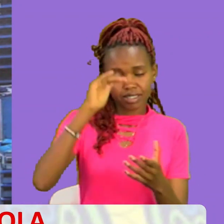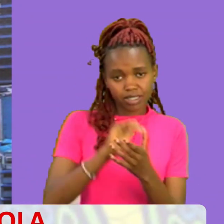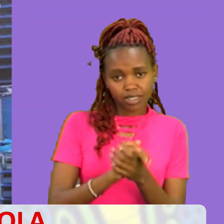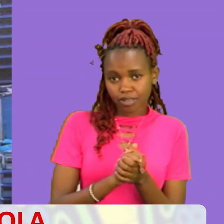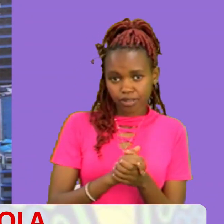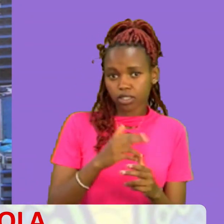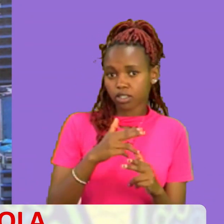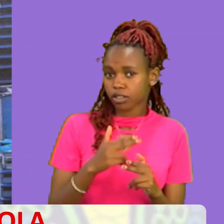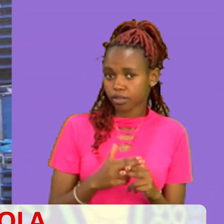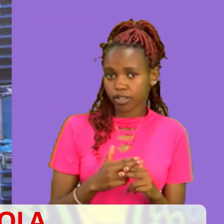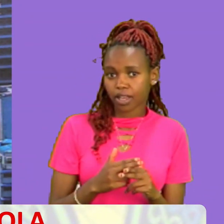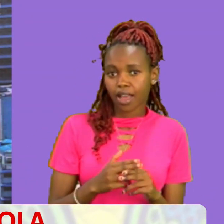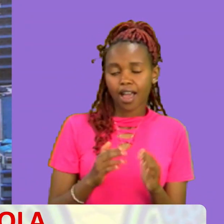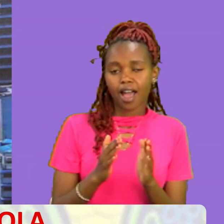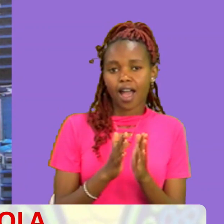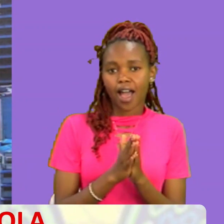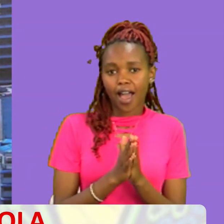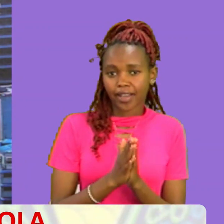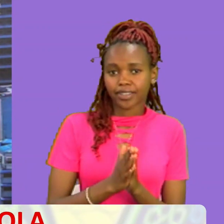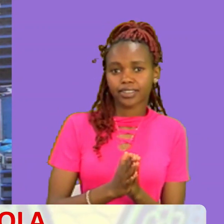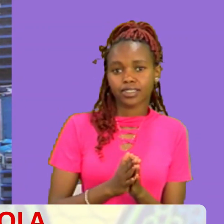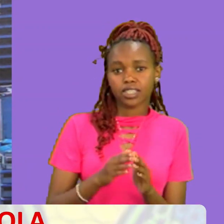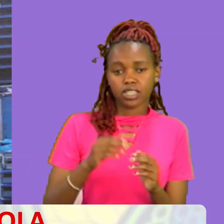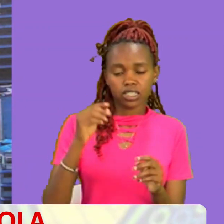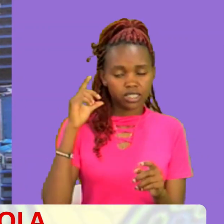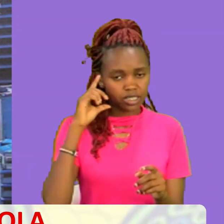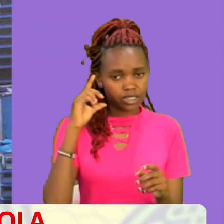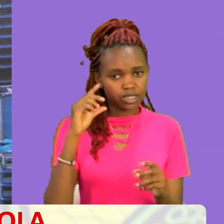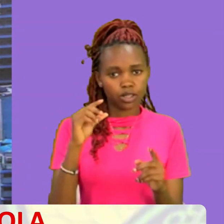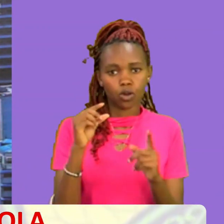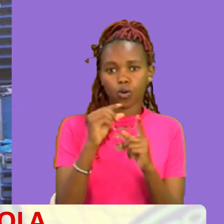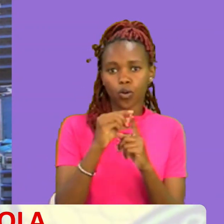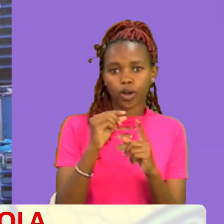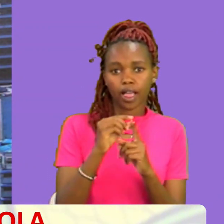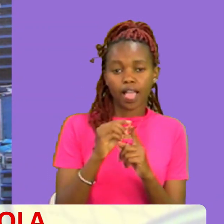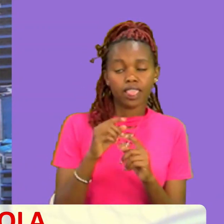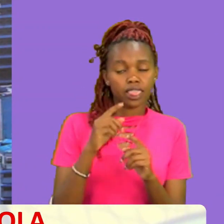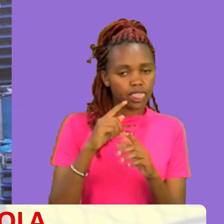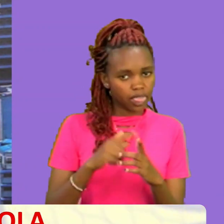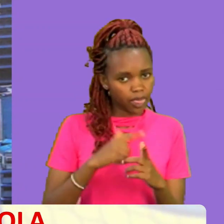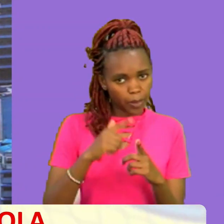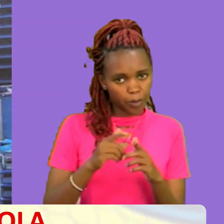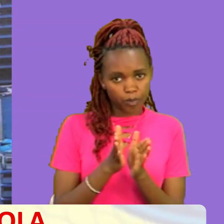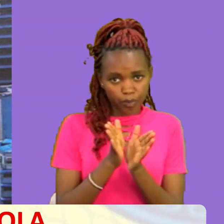Na umekubali Kuyasikia maneno yake Basi Ufalmu wa mungu Ukowazi kwa jili yako